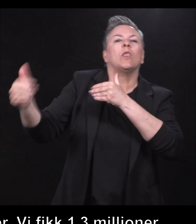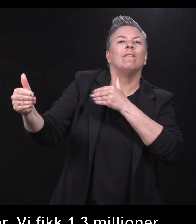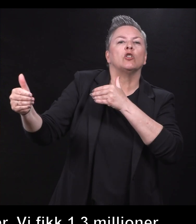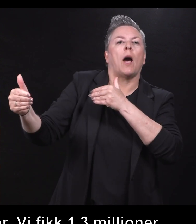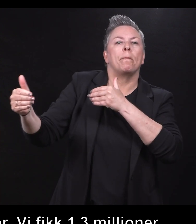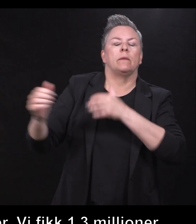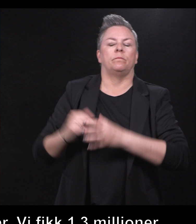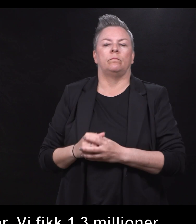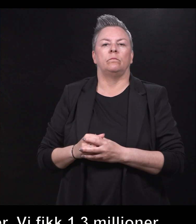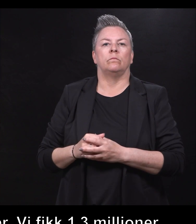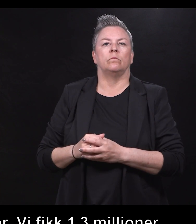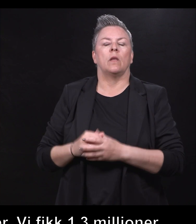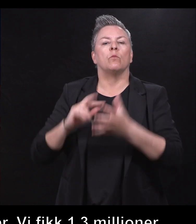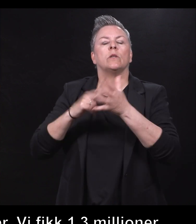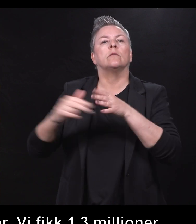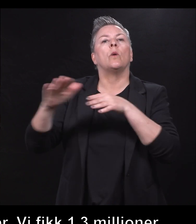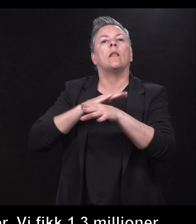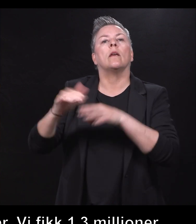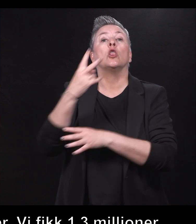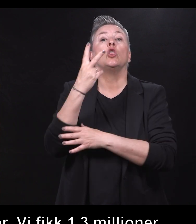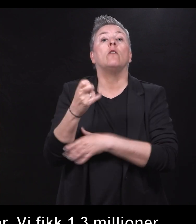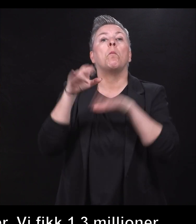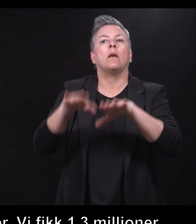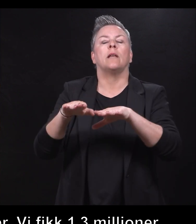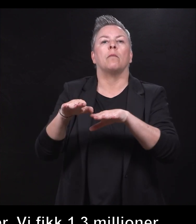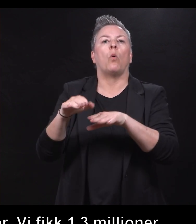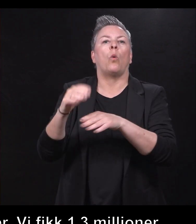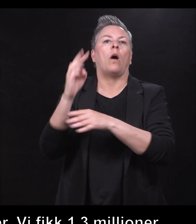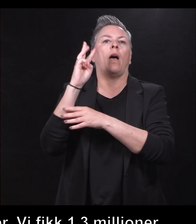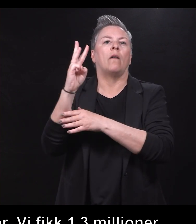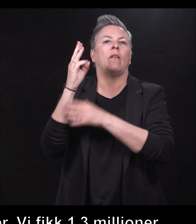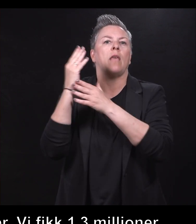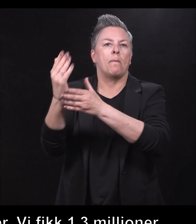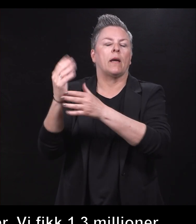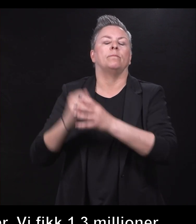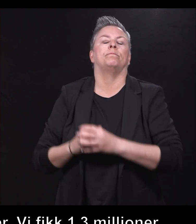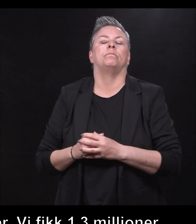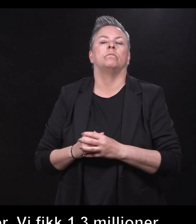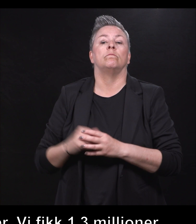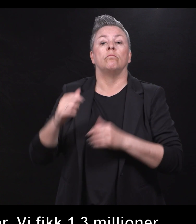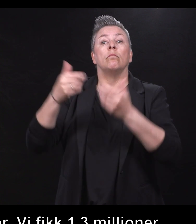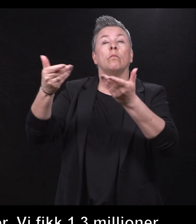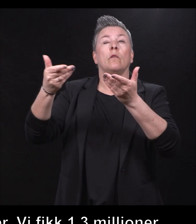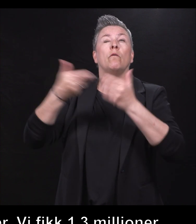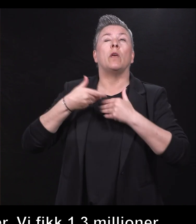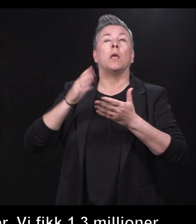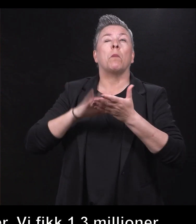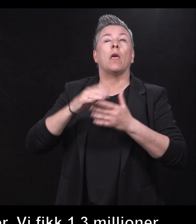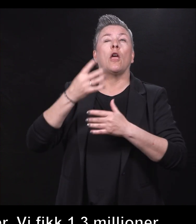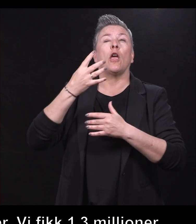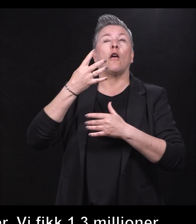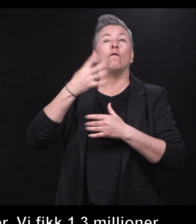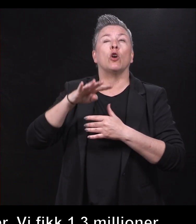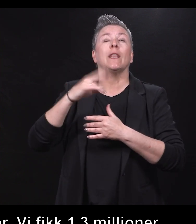Det skulle dekke 20 plasser på Windjammer. Og vi fikk med oss 42 deltakere